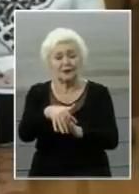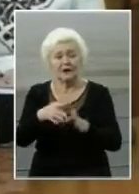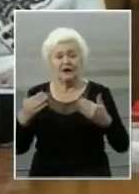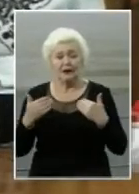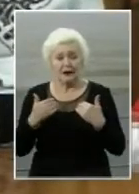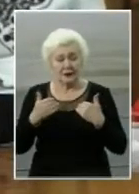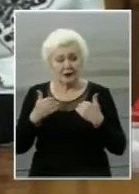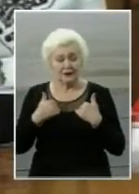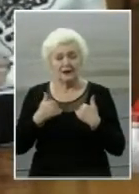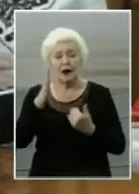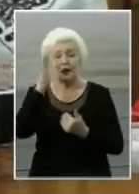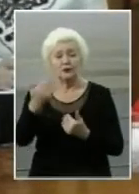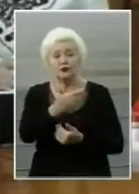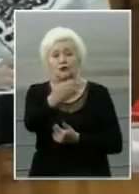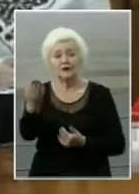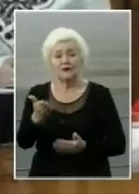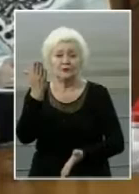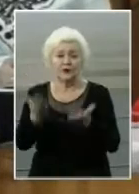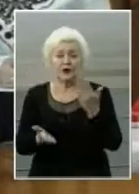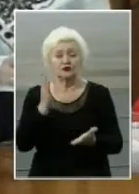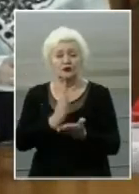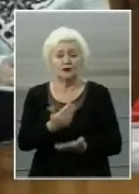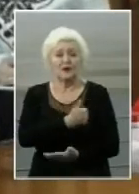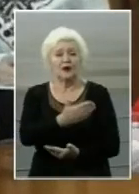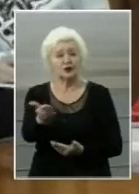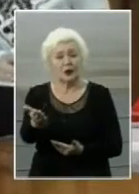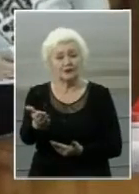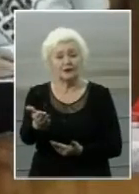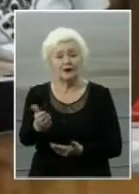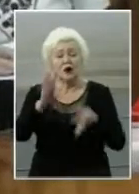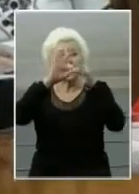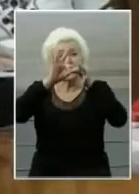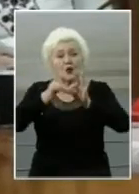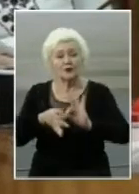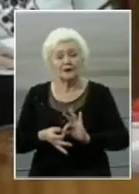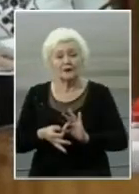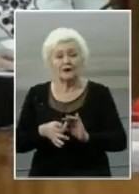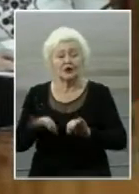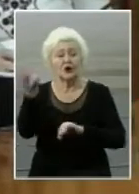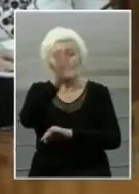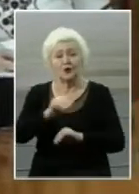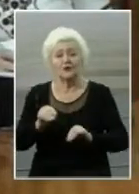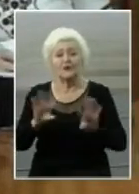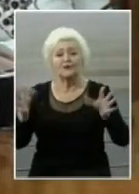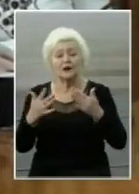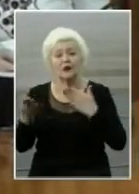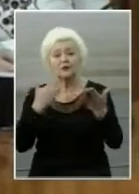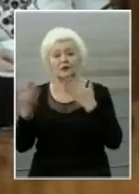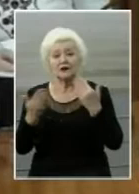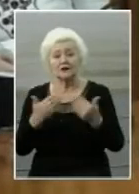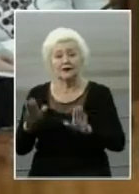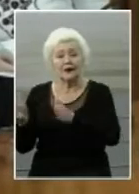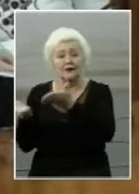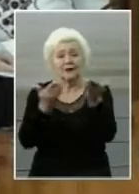б хотів з вами, якщо бажання, конкретно по всім випадкам поспілкуватися та надати вам